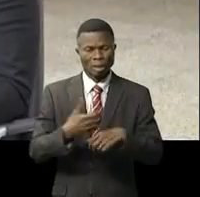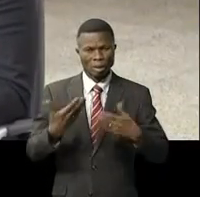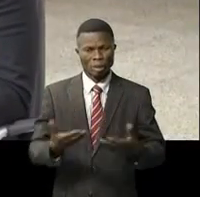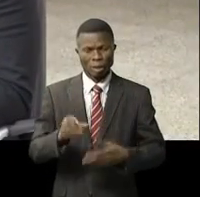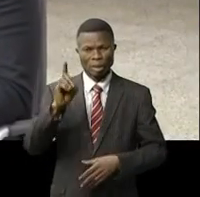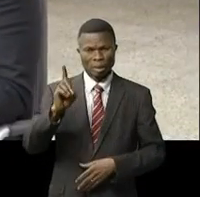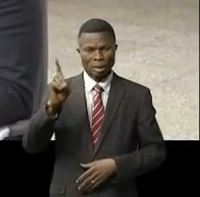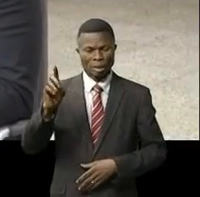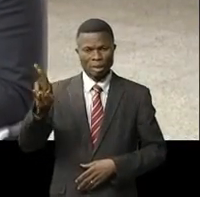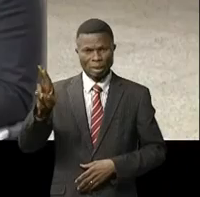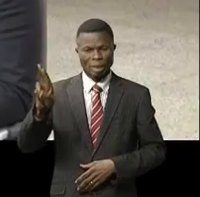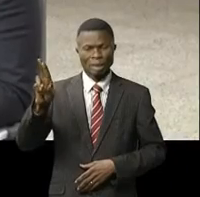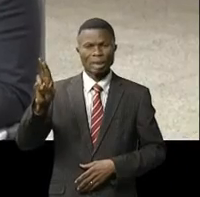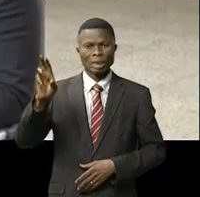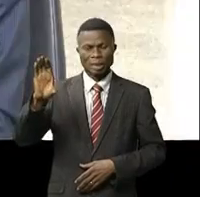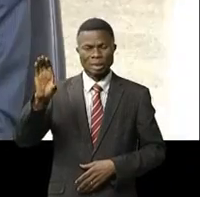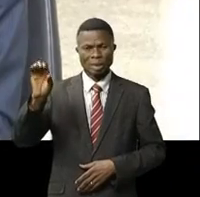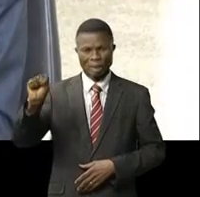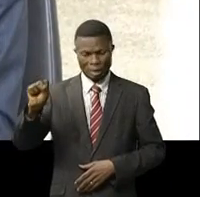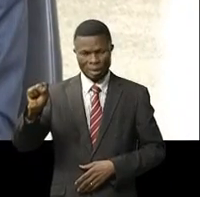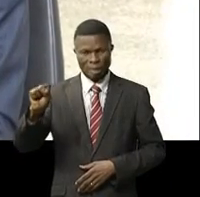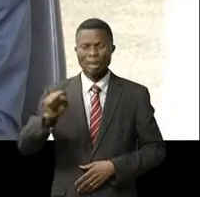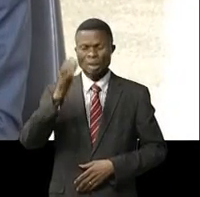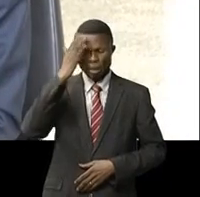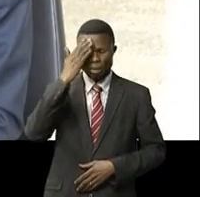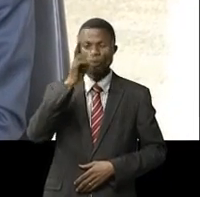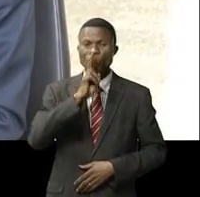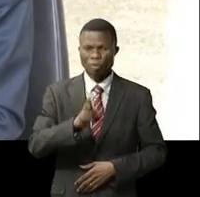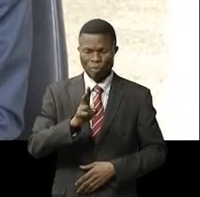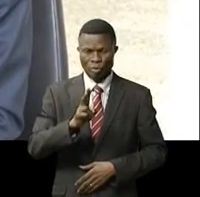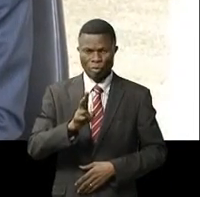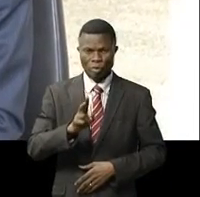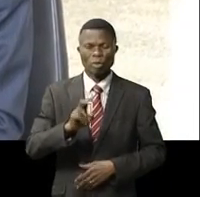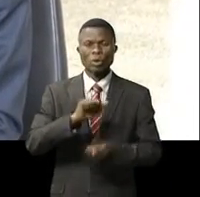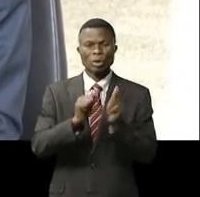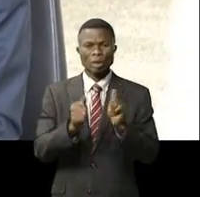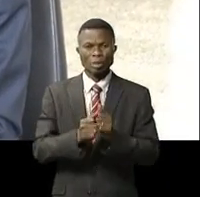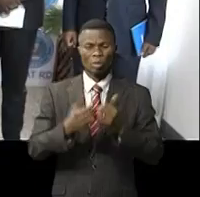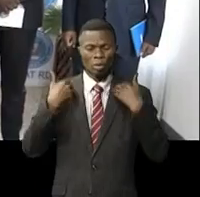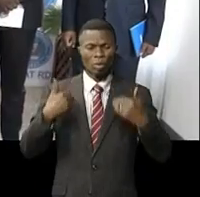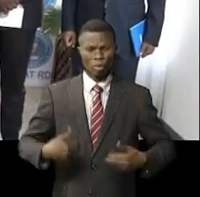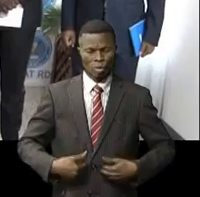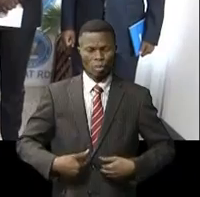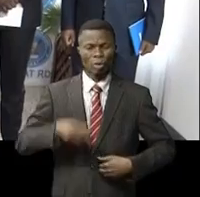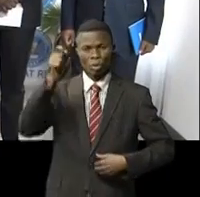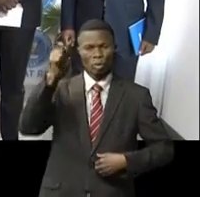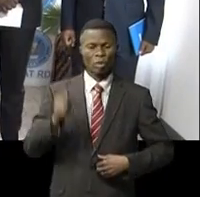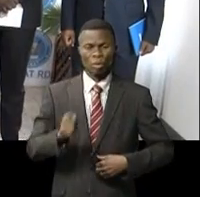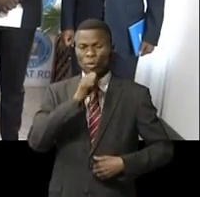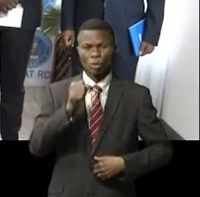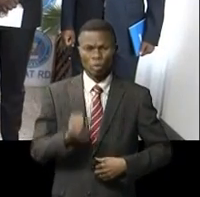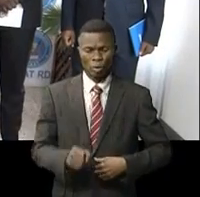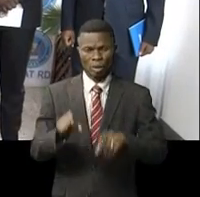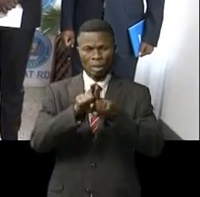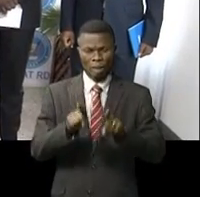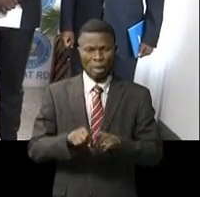DDRCS, nous assurer qu'effectivement, il ait une porte de sortie qui soit là pour les anciens combattants. Et puis nous avons parlé